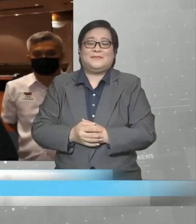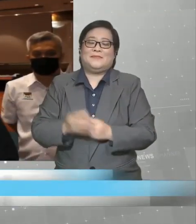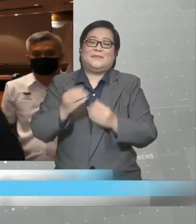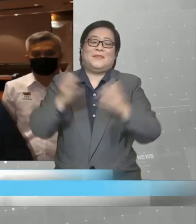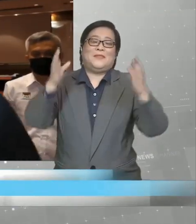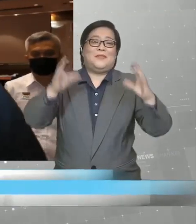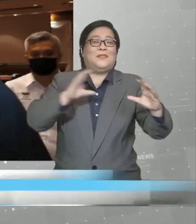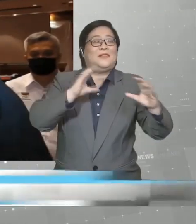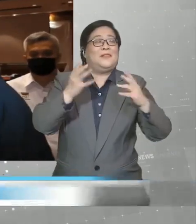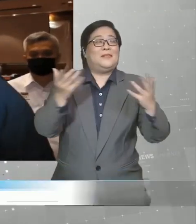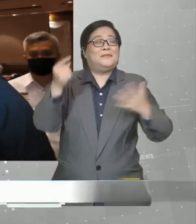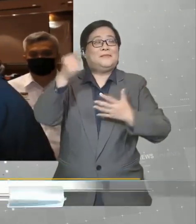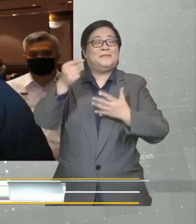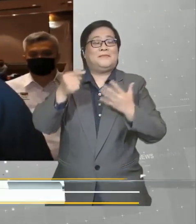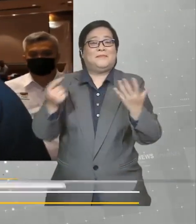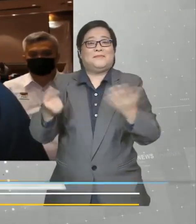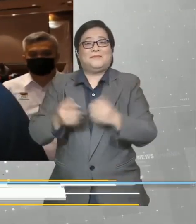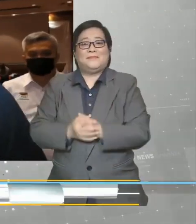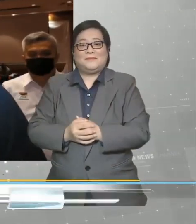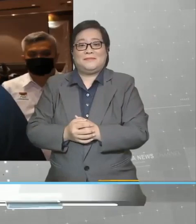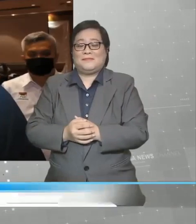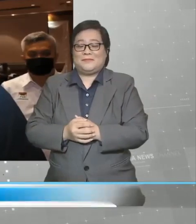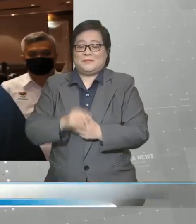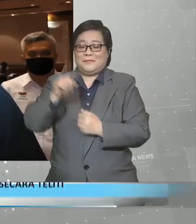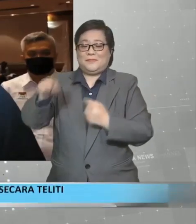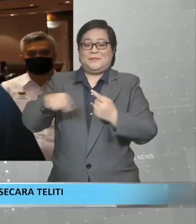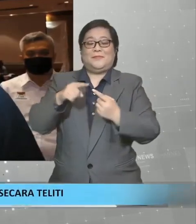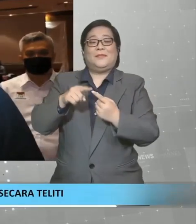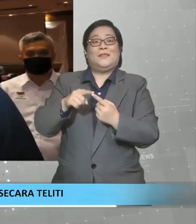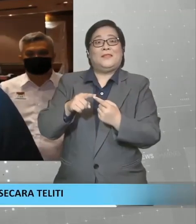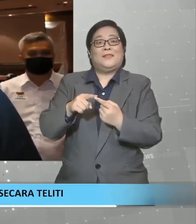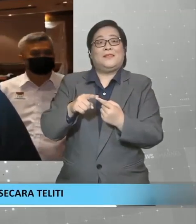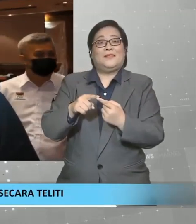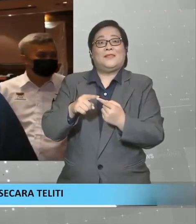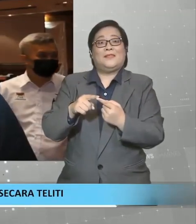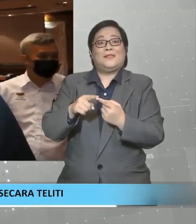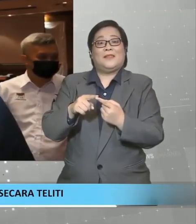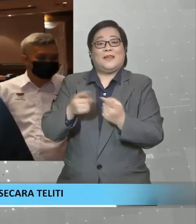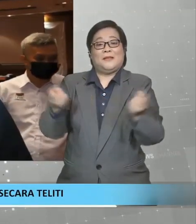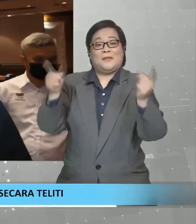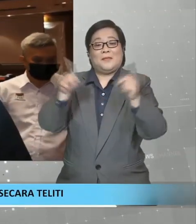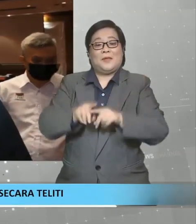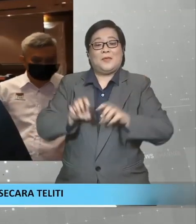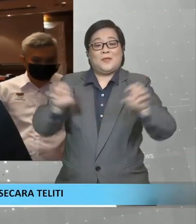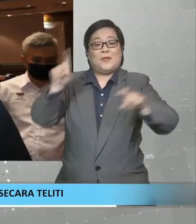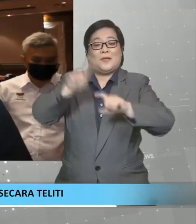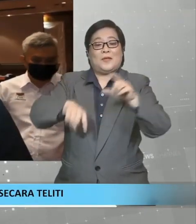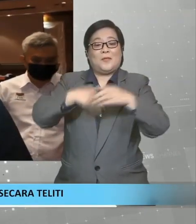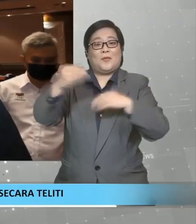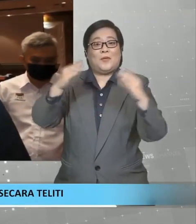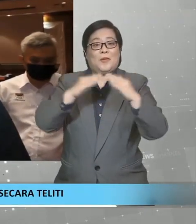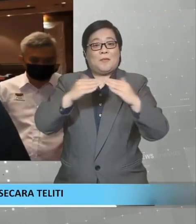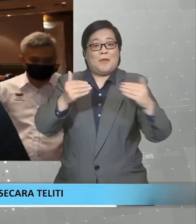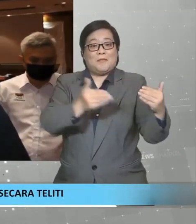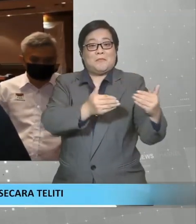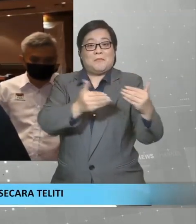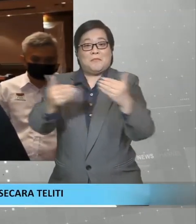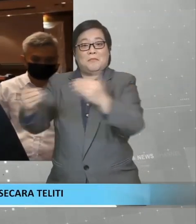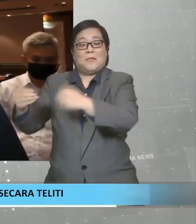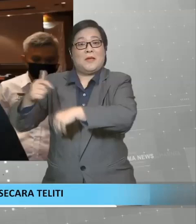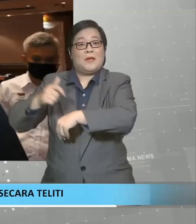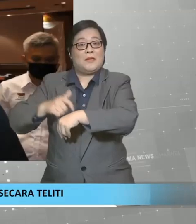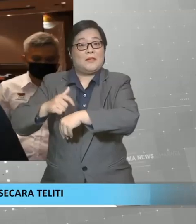orang kata apabila darurat ini dipanjangkan, wah